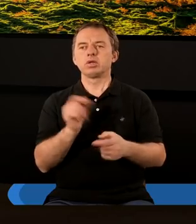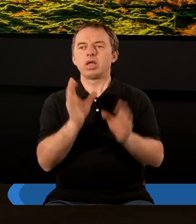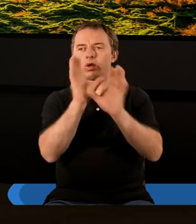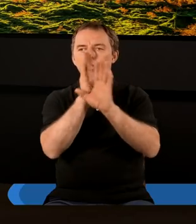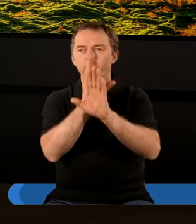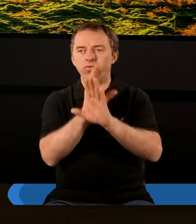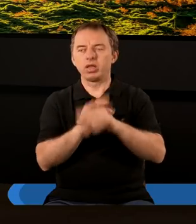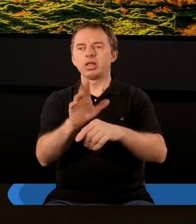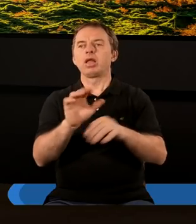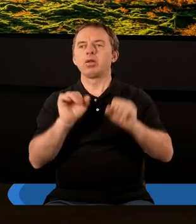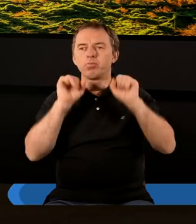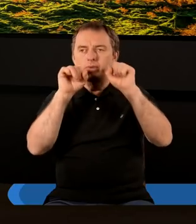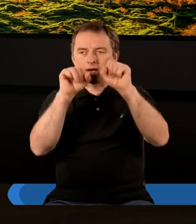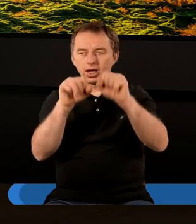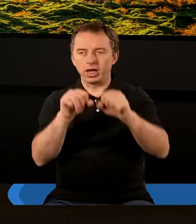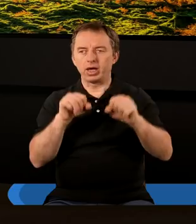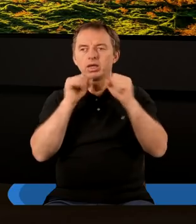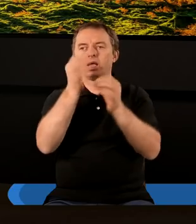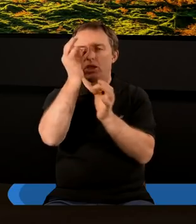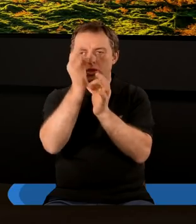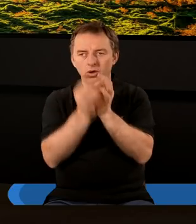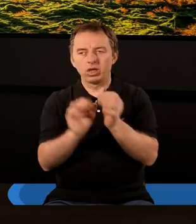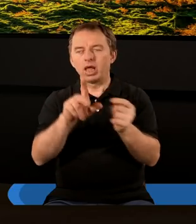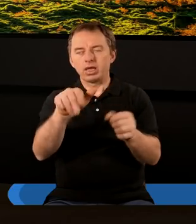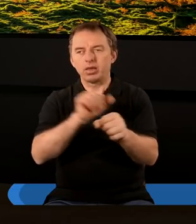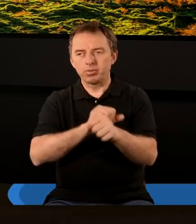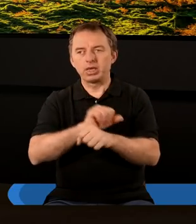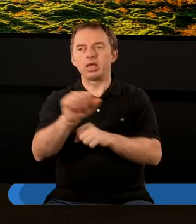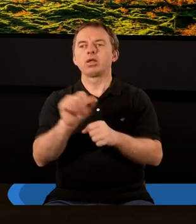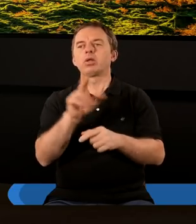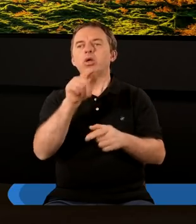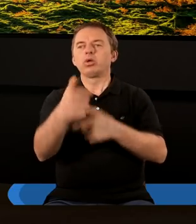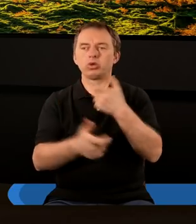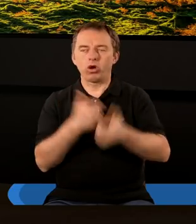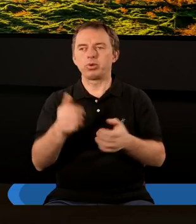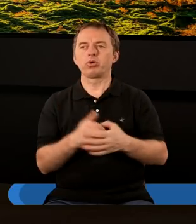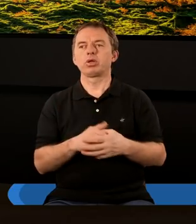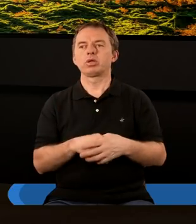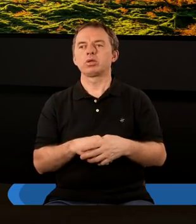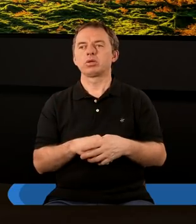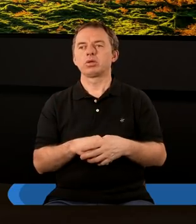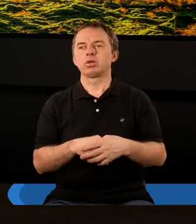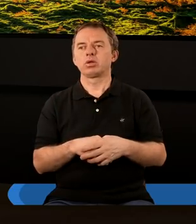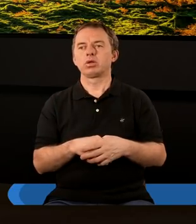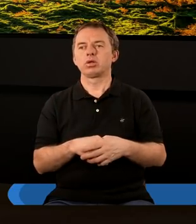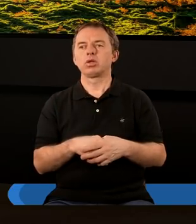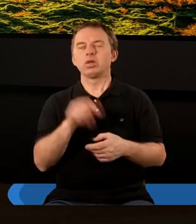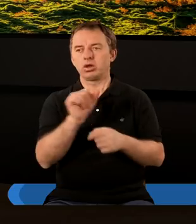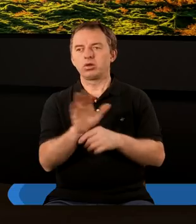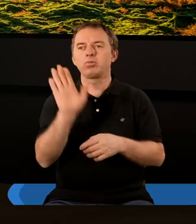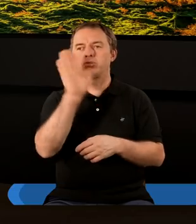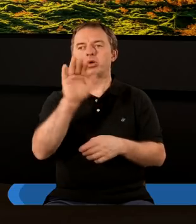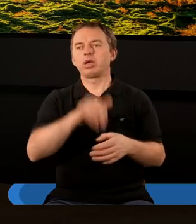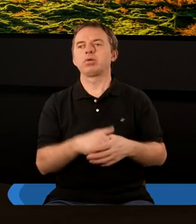jest uwielbiany ten baranek dokładnie za to, kim on jest i za to, co on zrobił. Nie dlatego, że jest